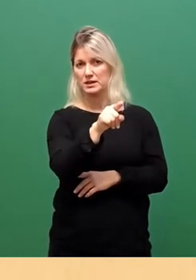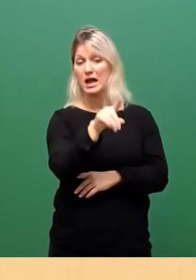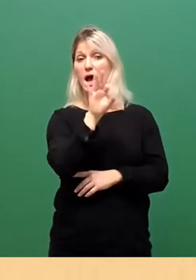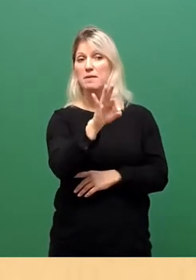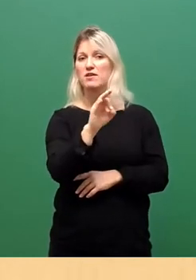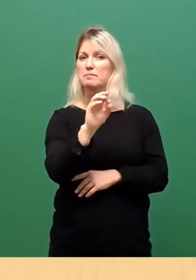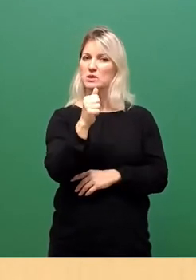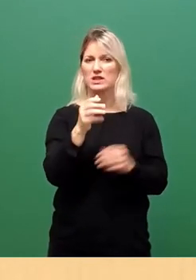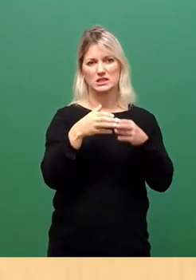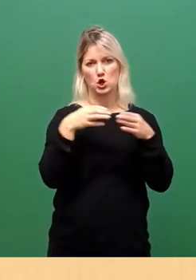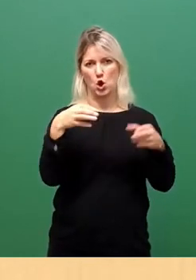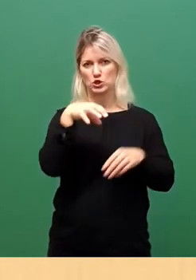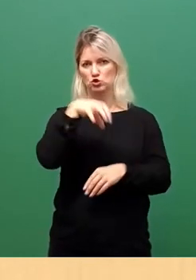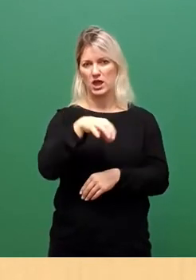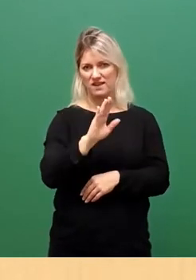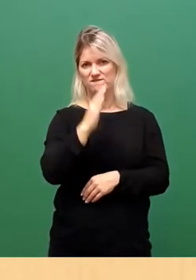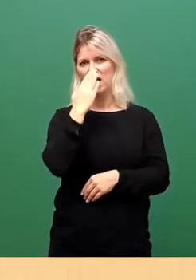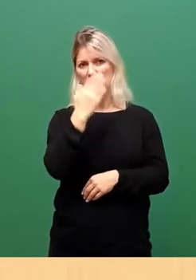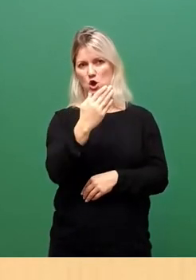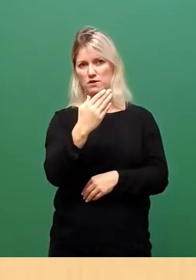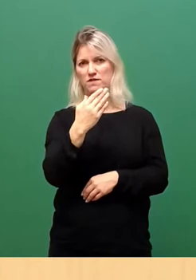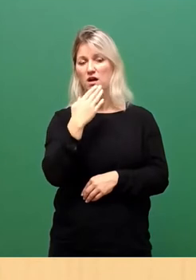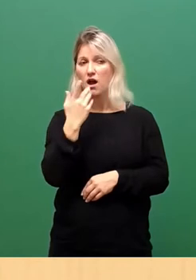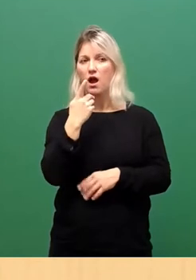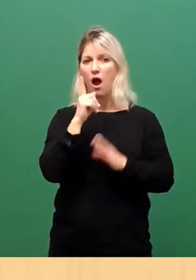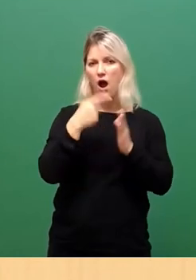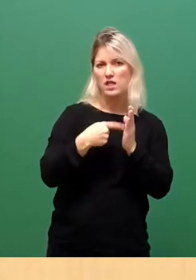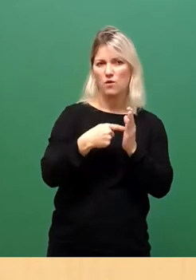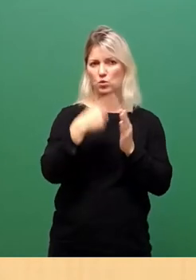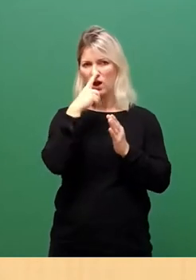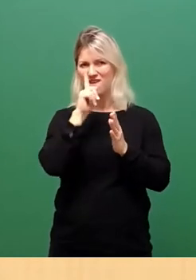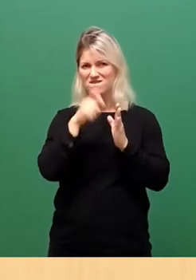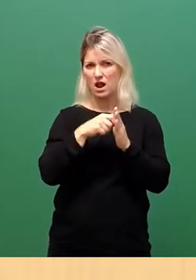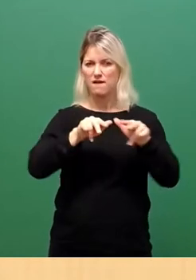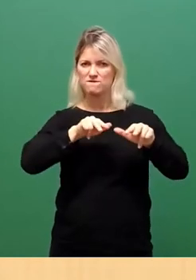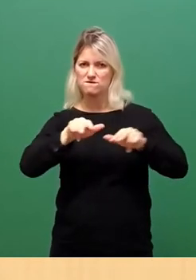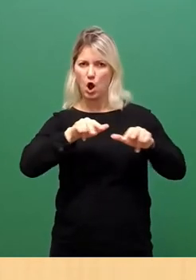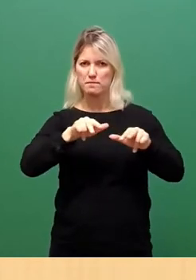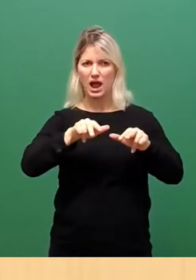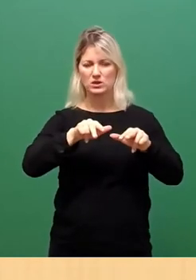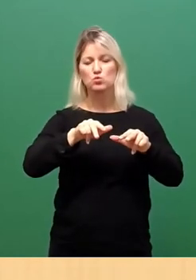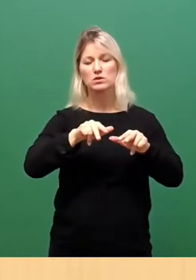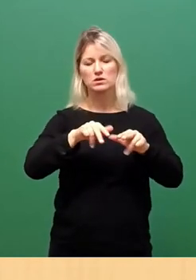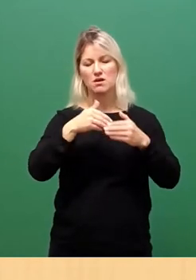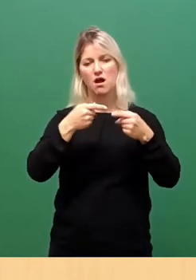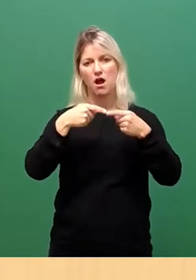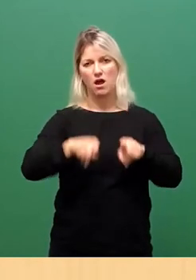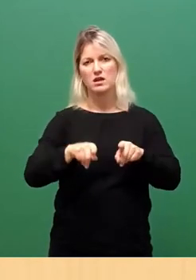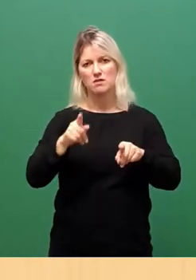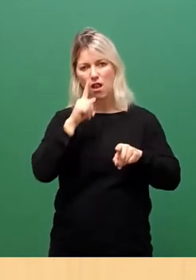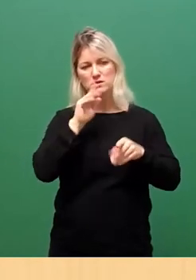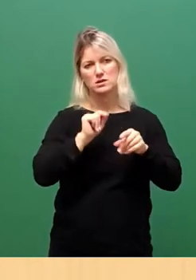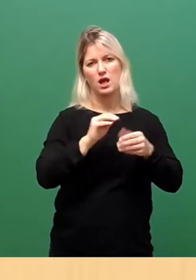deutlich ist, dass die Anforderungen, die Wahlvorbereitung doch noch etwas anderes sind in anderen Kommunen. Ich habe